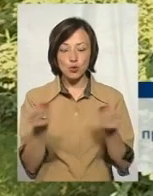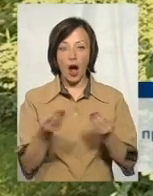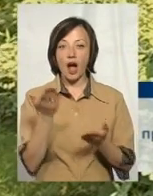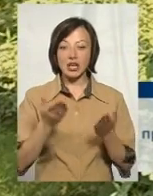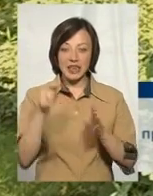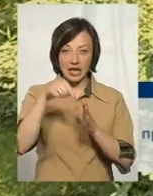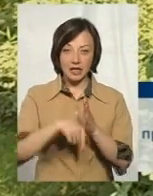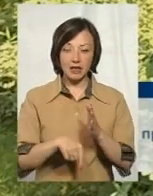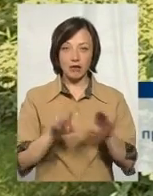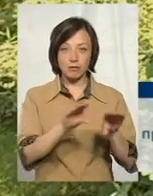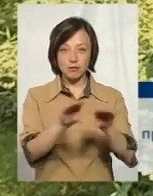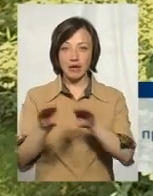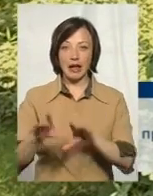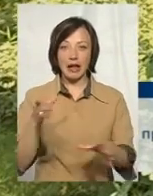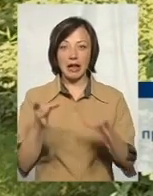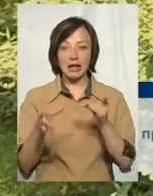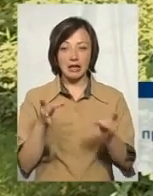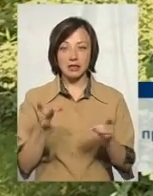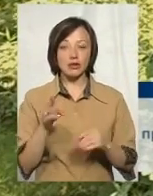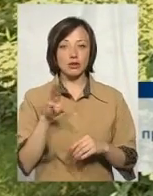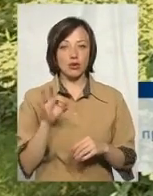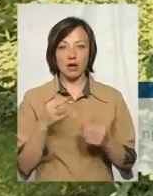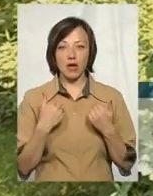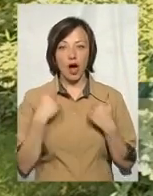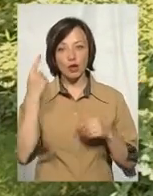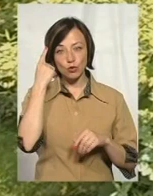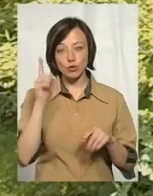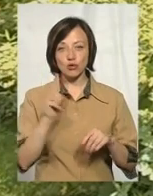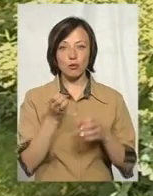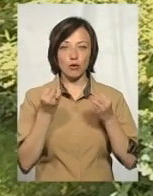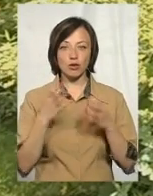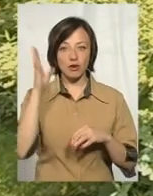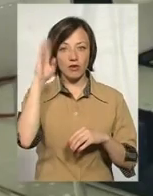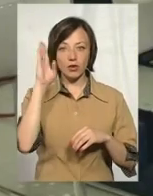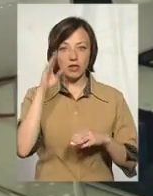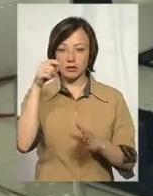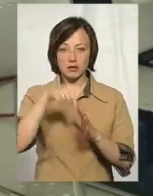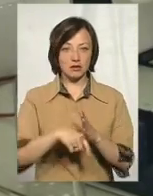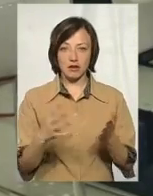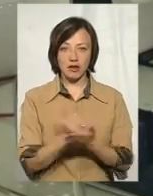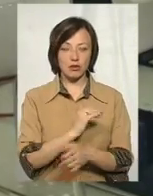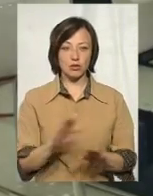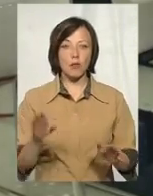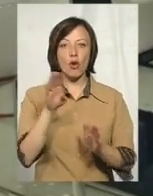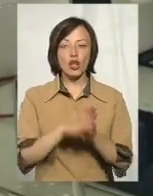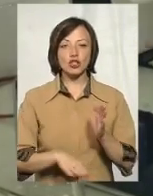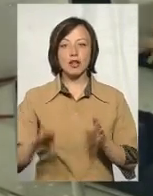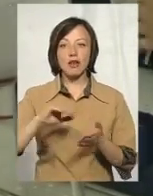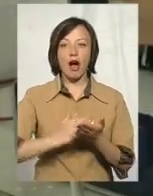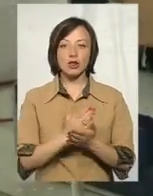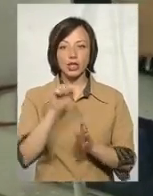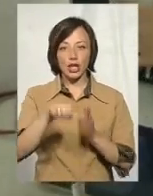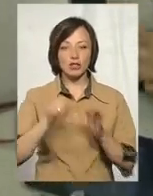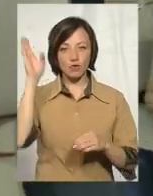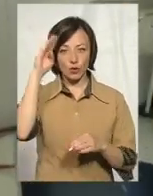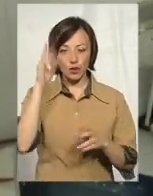але коли на дні керниці залягають глини, то я думаю, що просто води вони не досягнуть. Погіршення якості керничної води